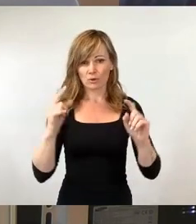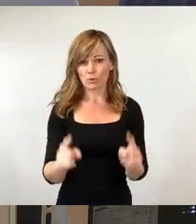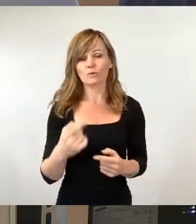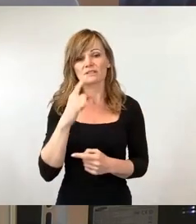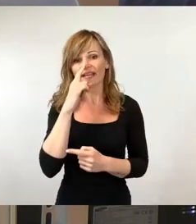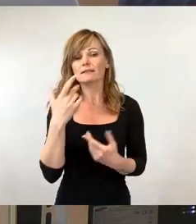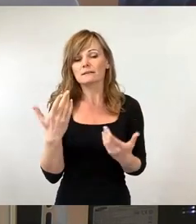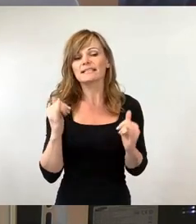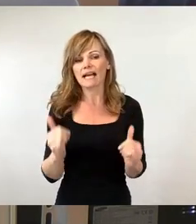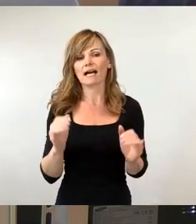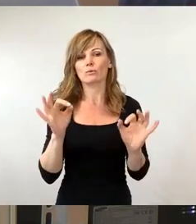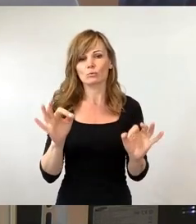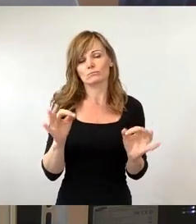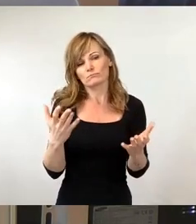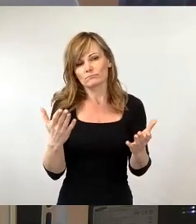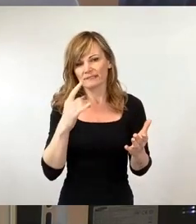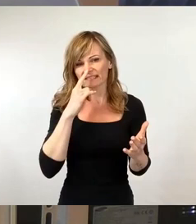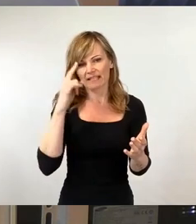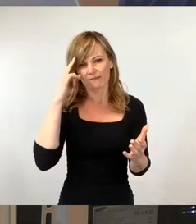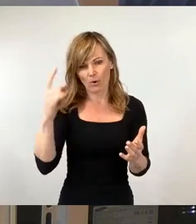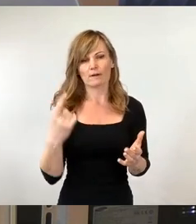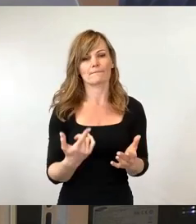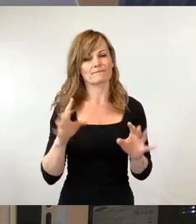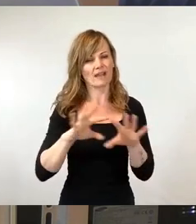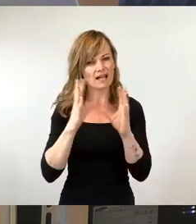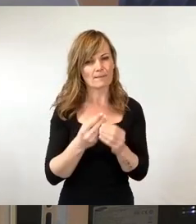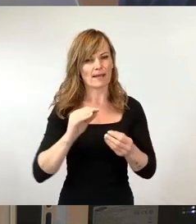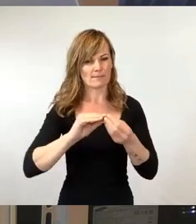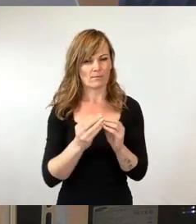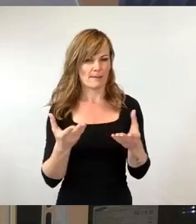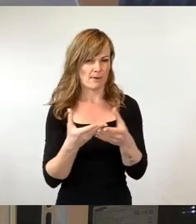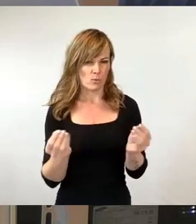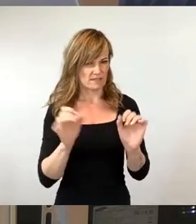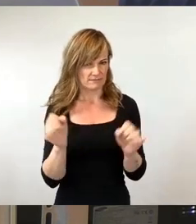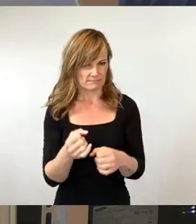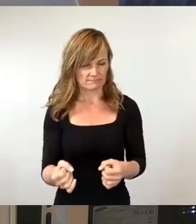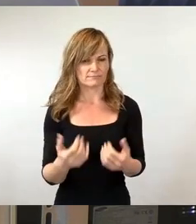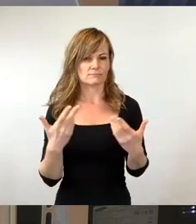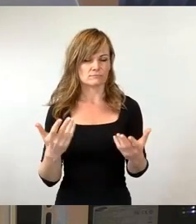Momentaufnahme sein. Das wird auch nicht grundlegend das Problem lösen. Denn wir wissen ja, dass